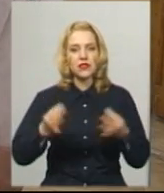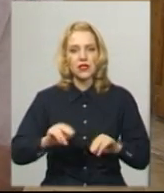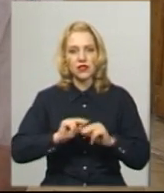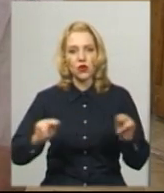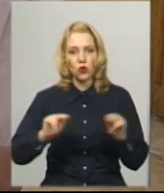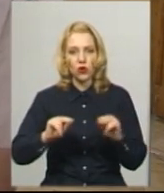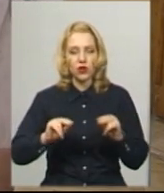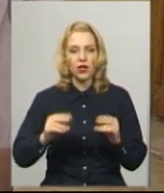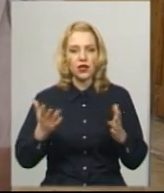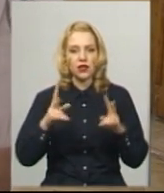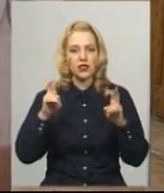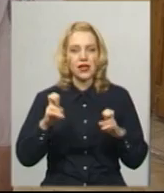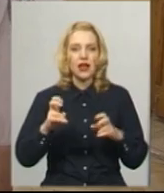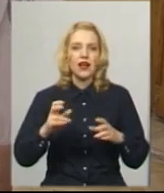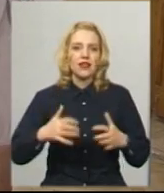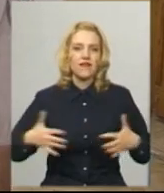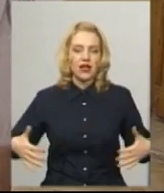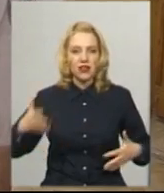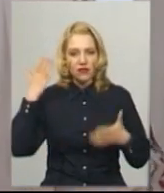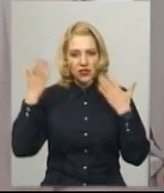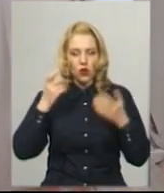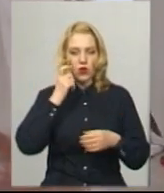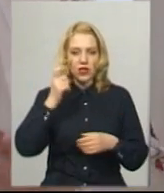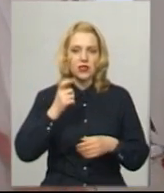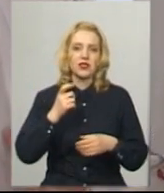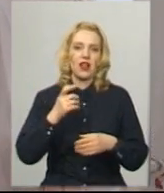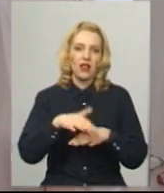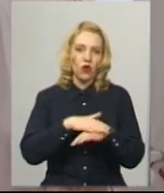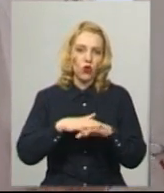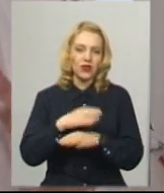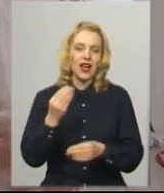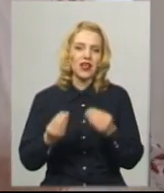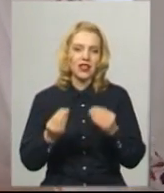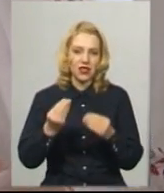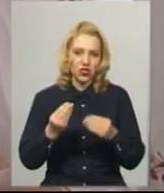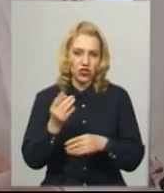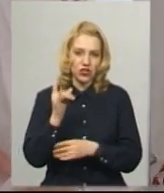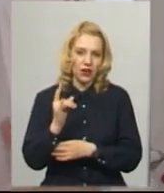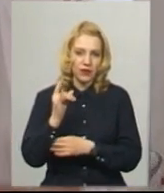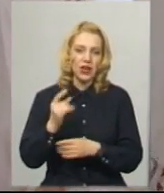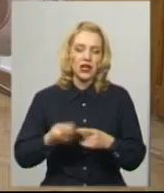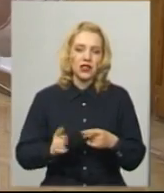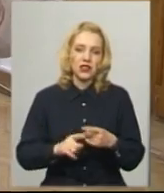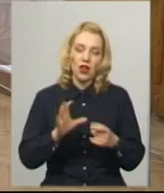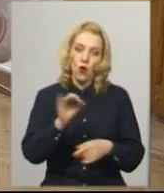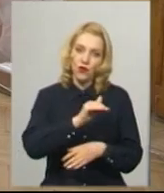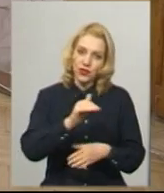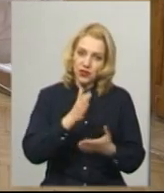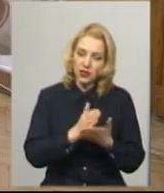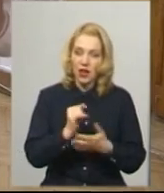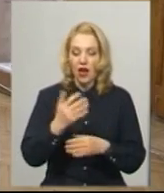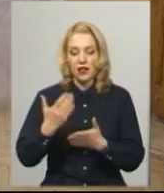називається «Тваринка-веселинка. Українська народна іграшка». Мистецтві уроки у нас поділяються на лекційний варіант і уроки з